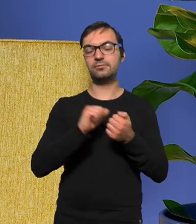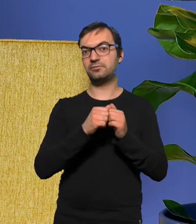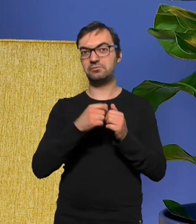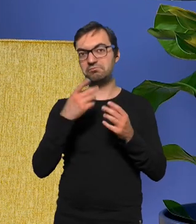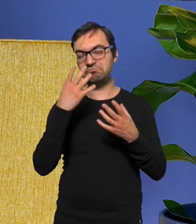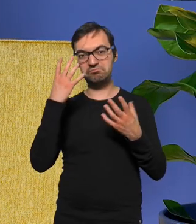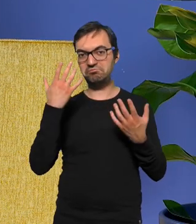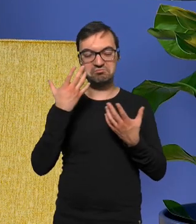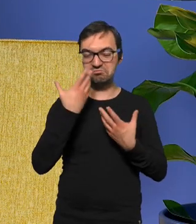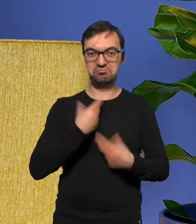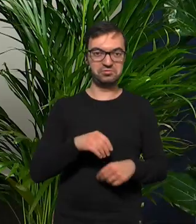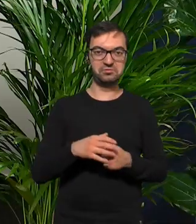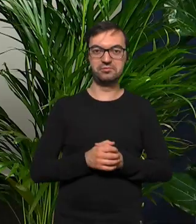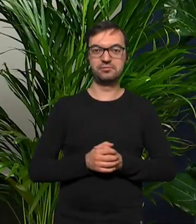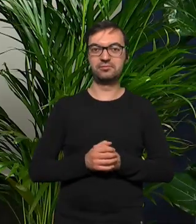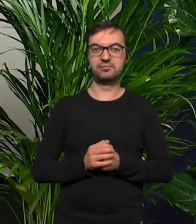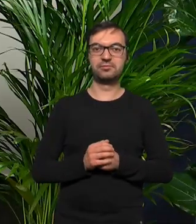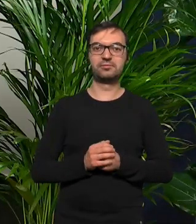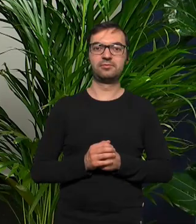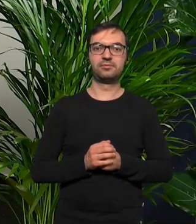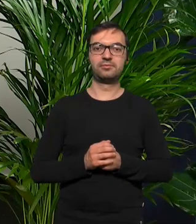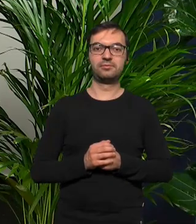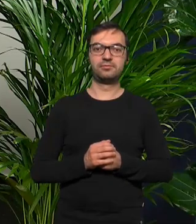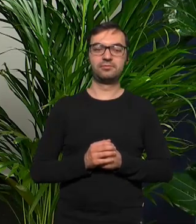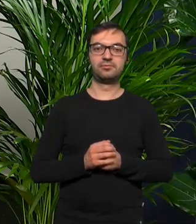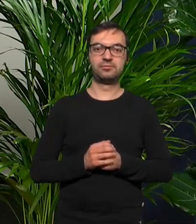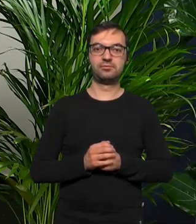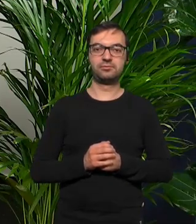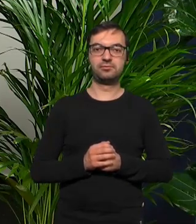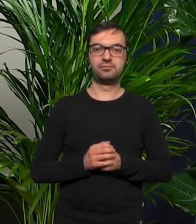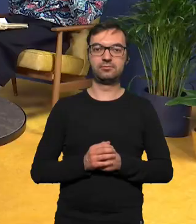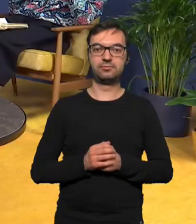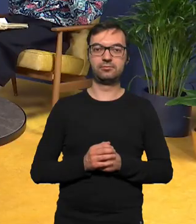przeoczyłam, może były jakieś sygnały bo pewnie mogło się coś tak